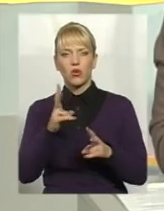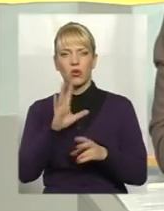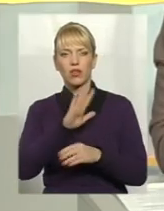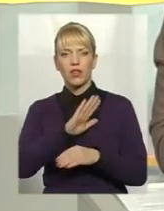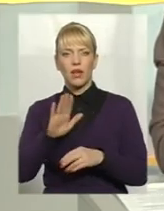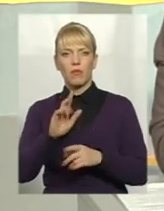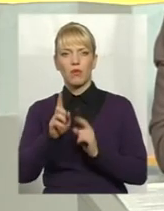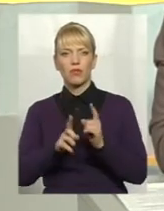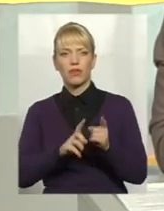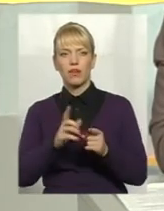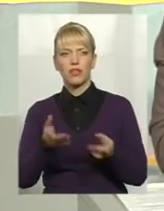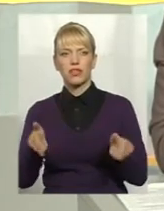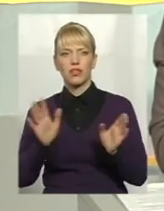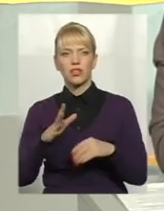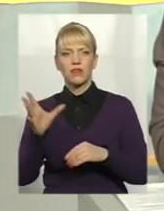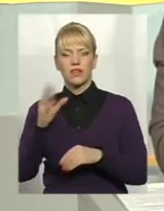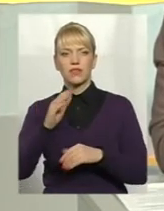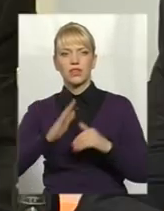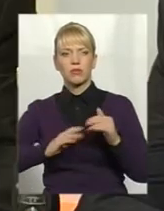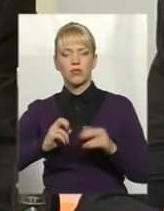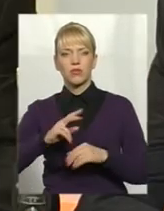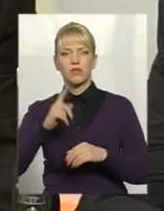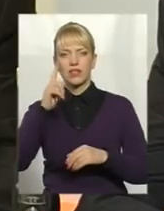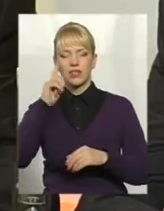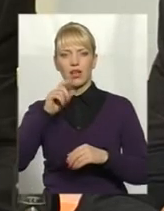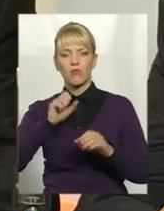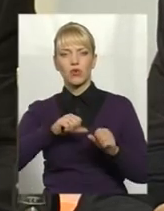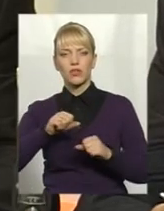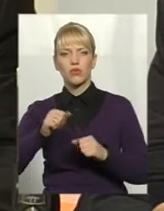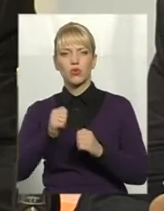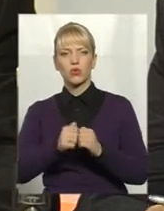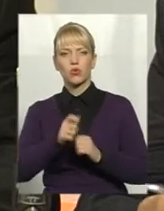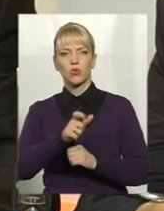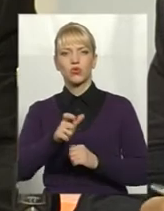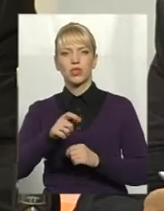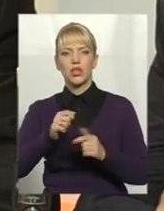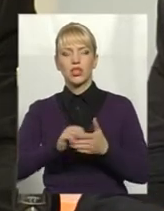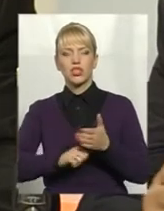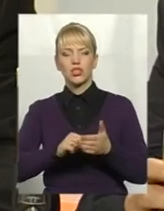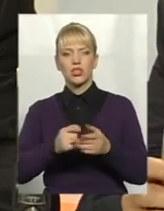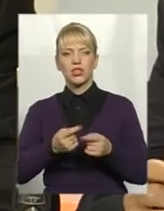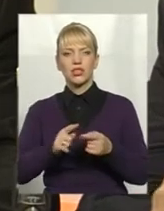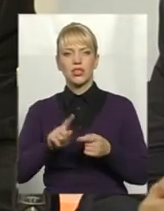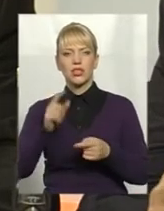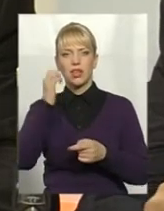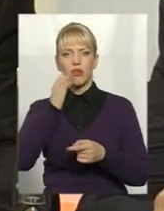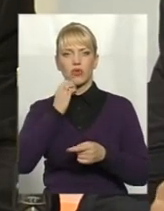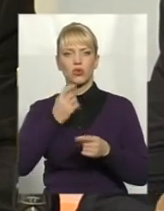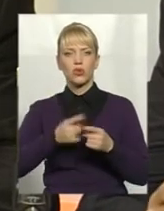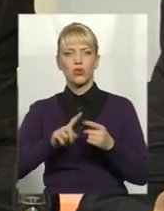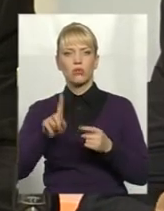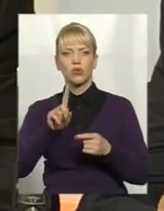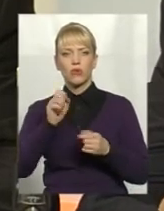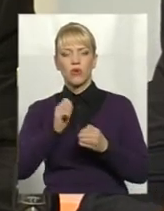професіоналі, він знає можливості каждої людини. І через те, дякуючи в тому, що в нас в кожній ланці